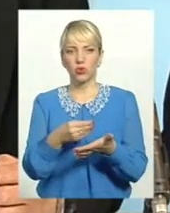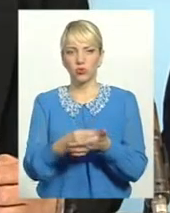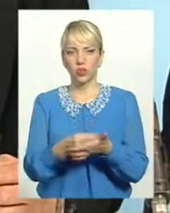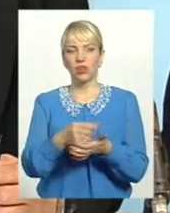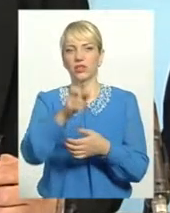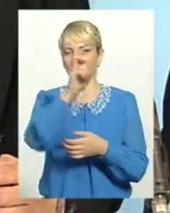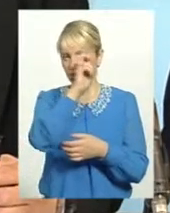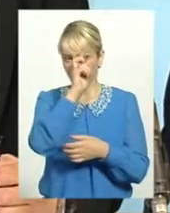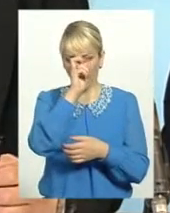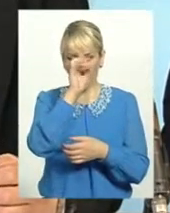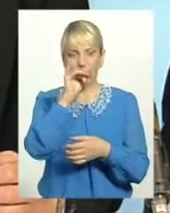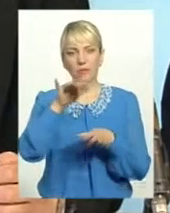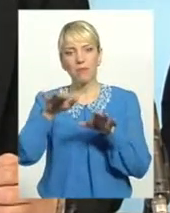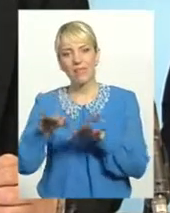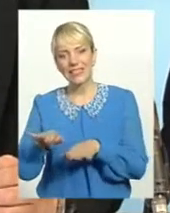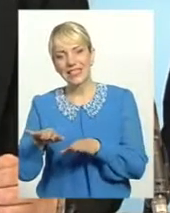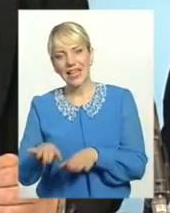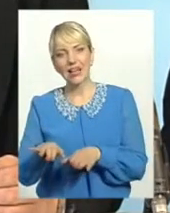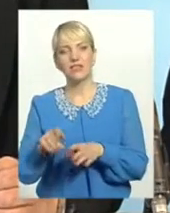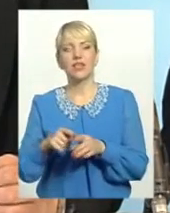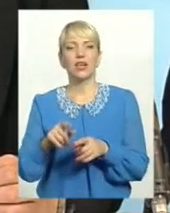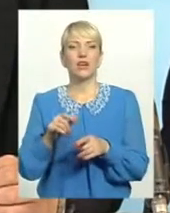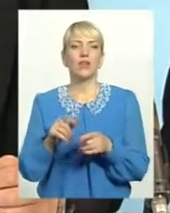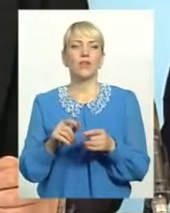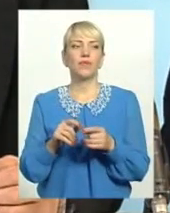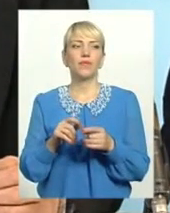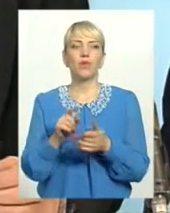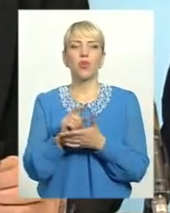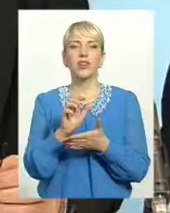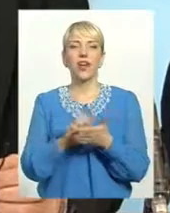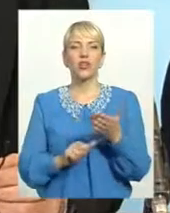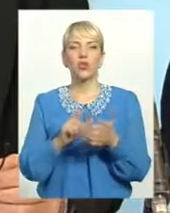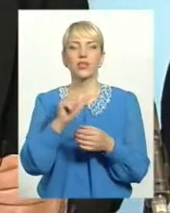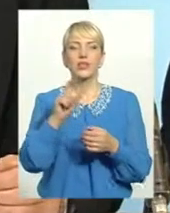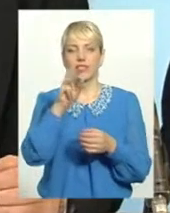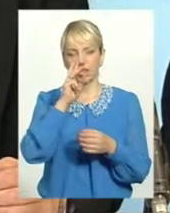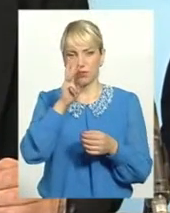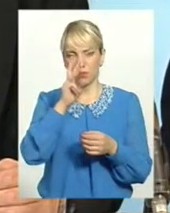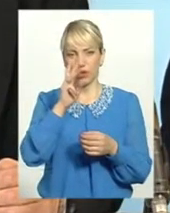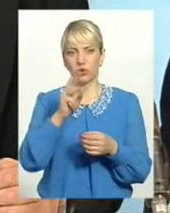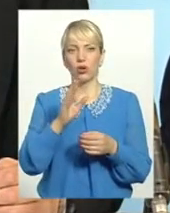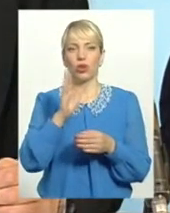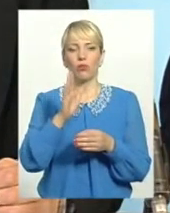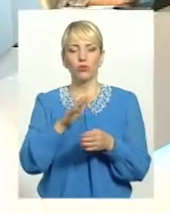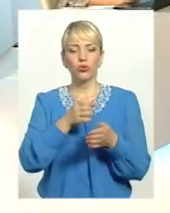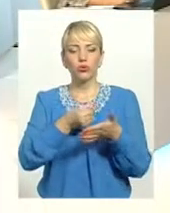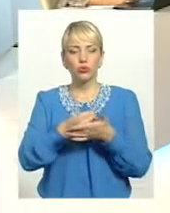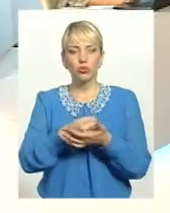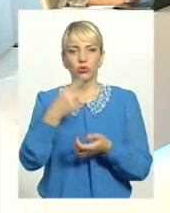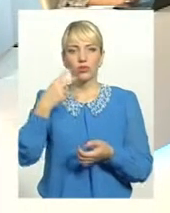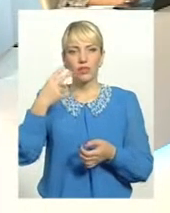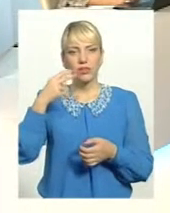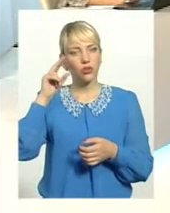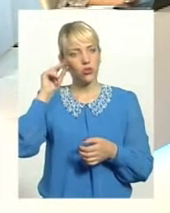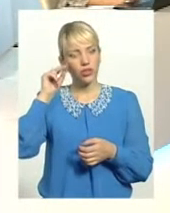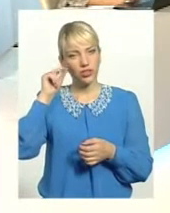державного, місцевого, у вигляді податку заробітної плати фізичних осіб, йде до 20-го числа